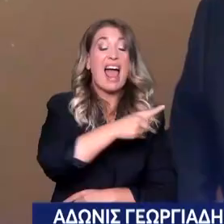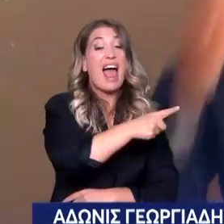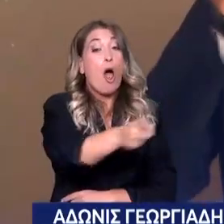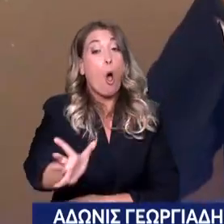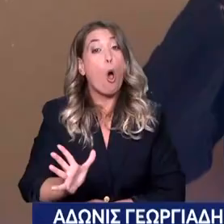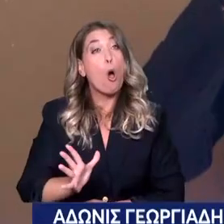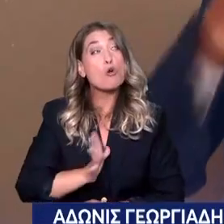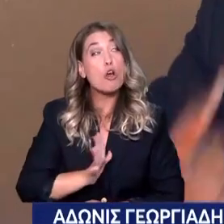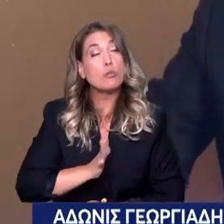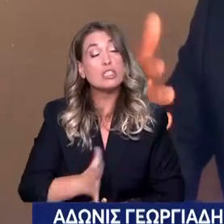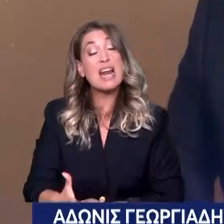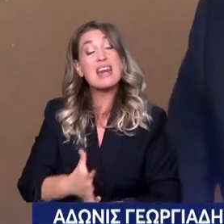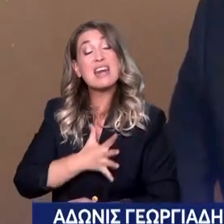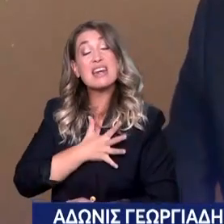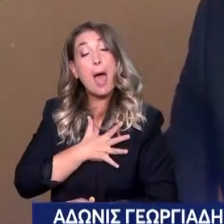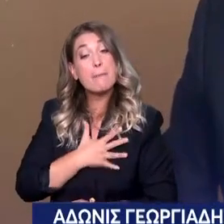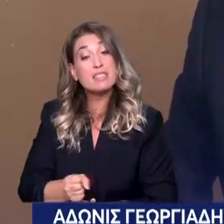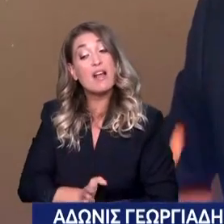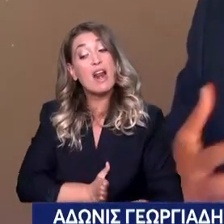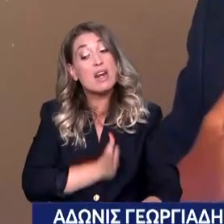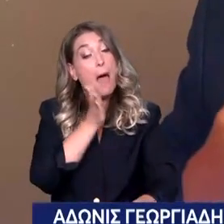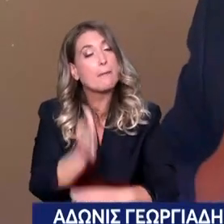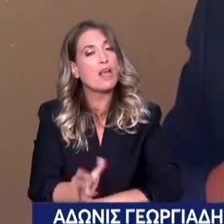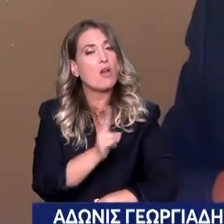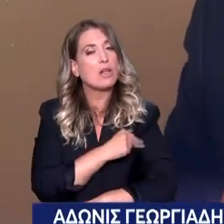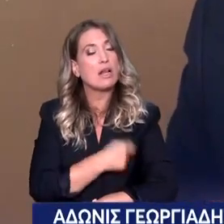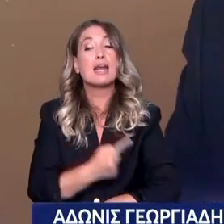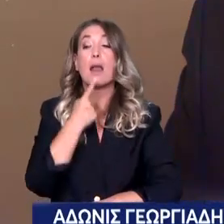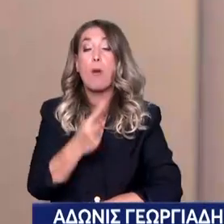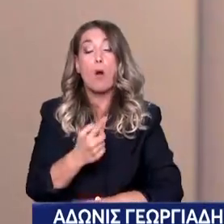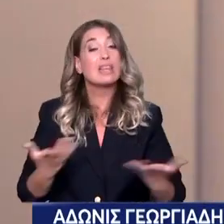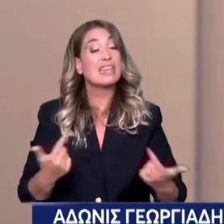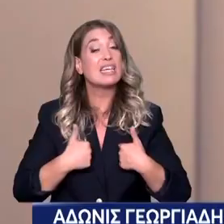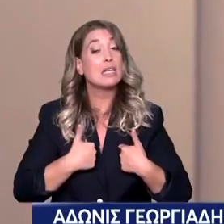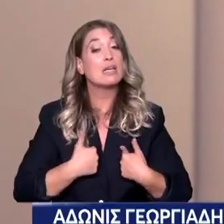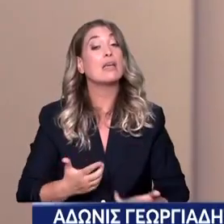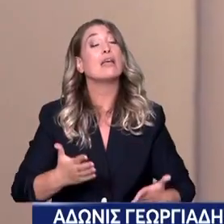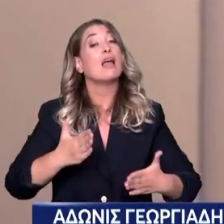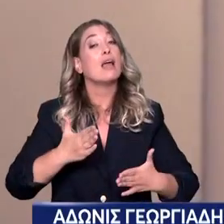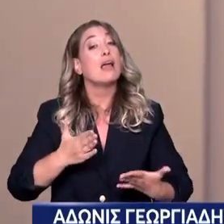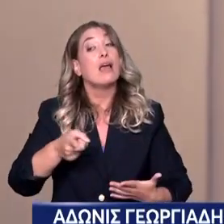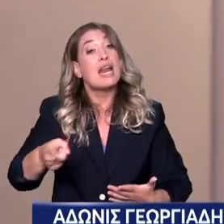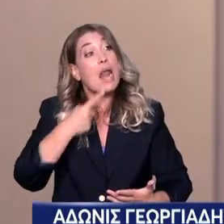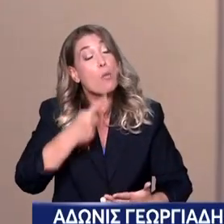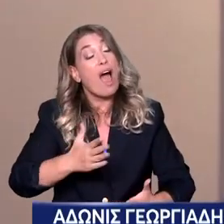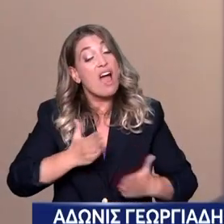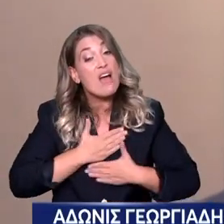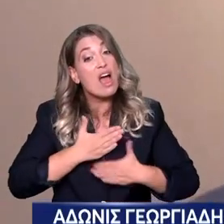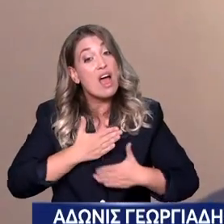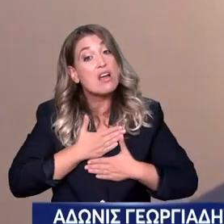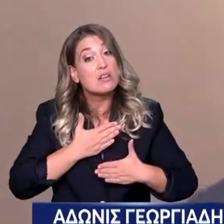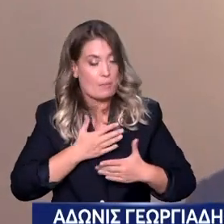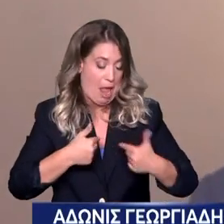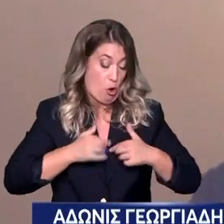το κόσμος να το εμπιστεύει το κόσμος και να πω ένα μεγάλο ευχαριστώ ως Υπουργός Υγείας Ελλάδος σε όλο το